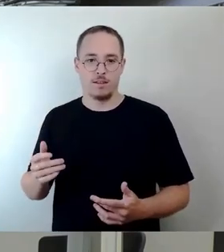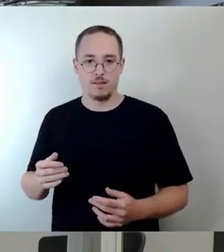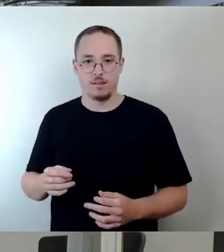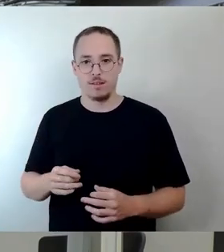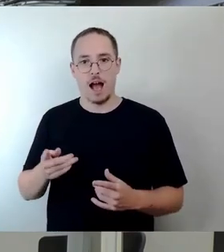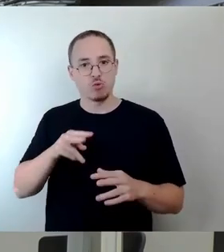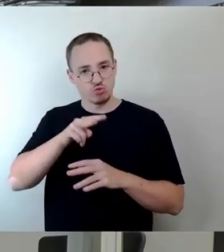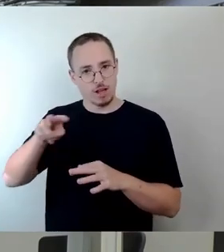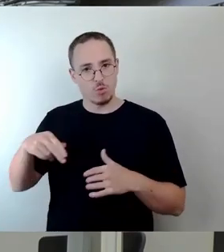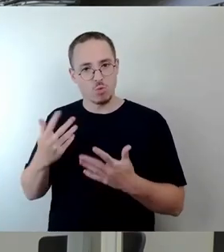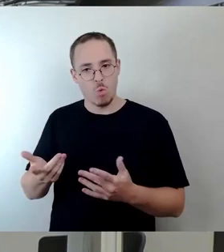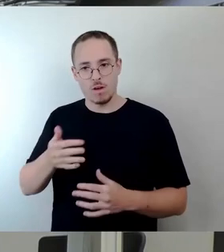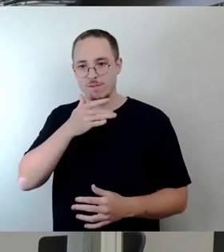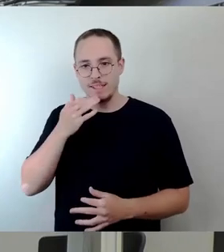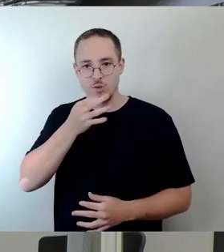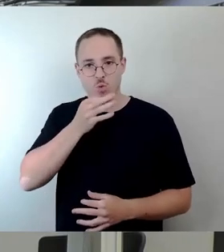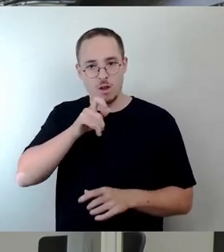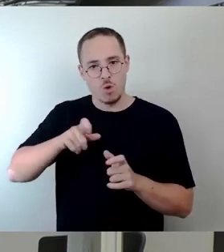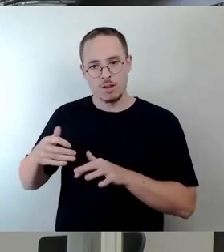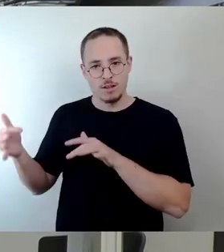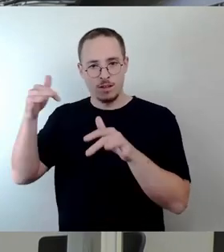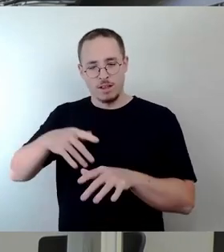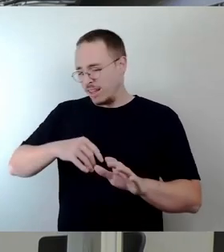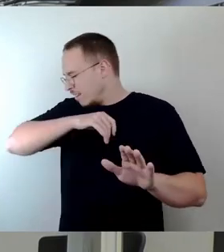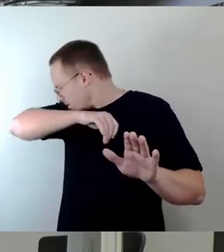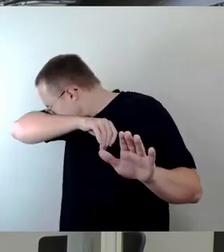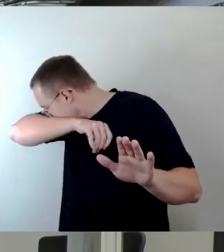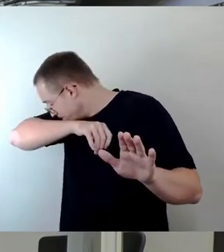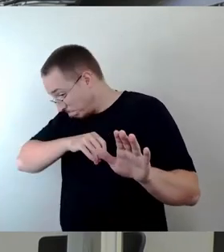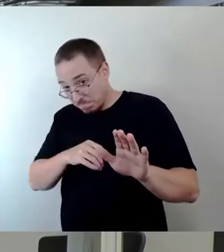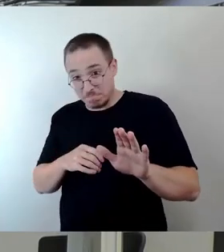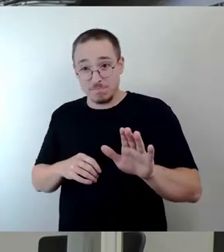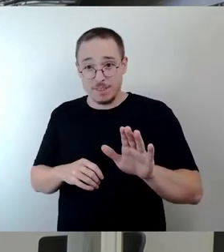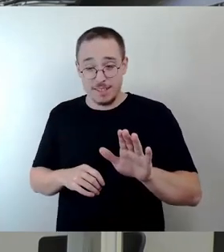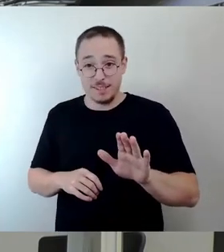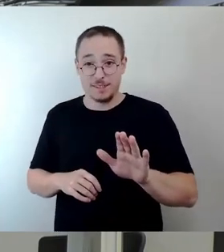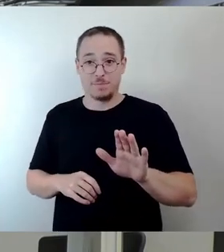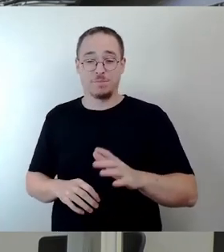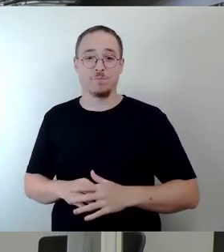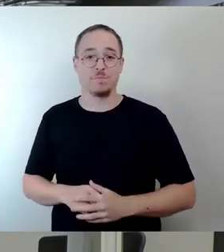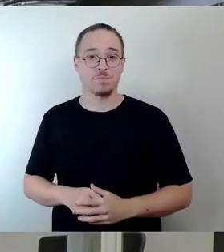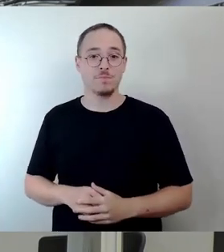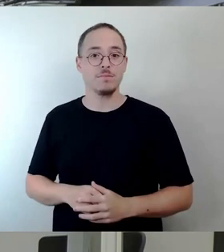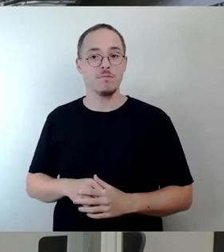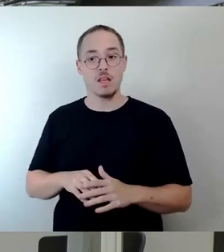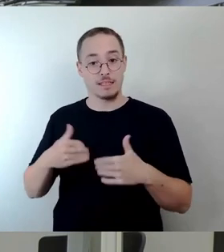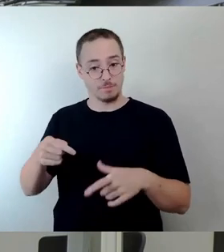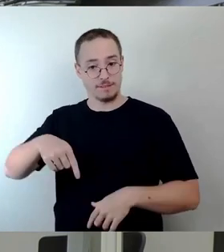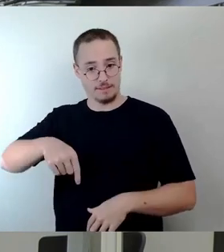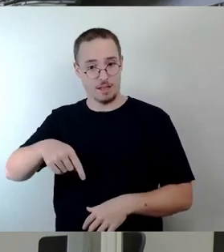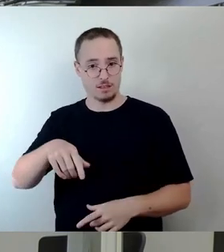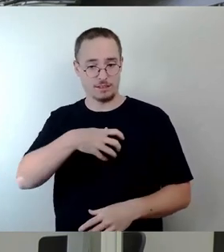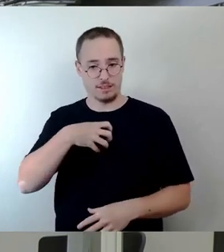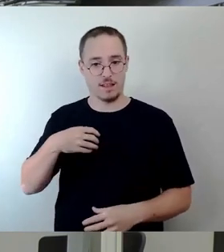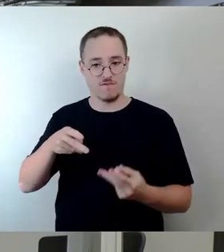gibt in Dresden einen Verein, der heißt Spike Dresden e.V. Alle haben in den letzten Wochen in den Medien erfahren oder vernehmen